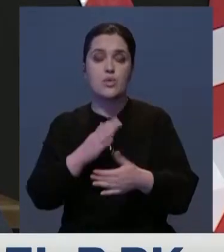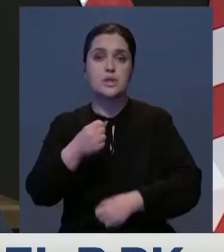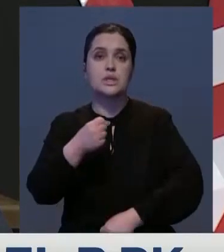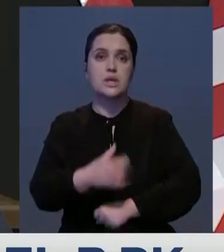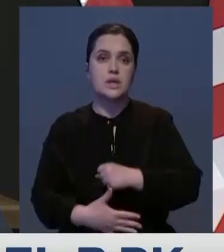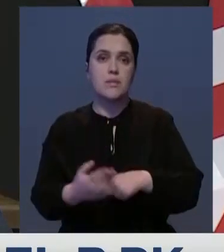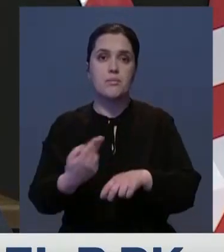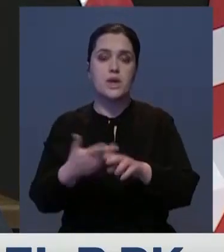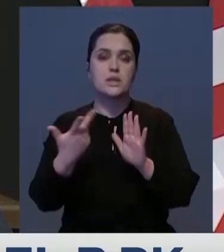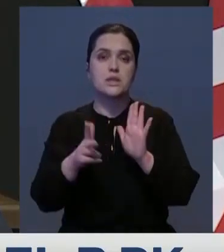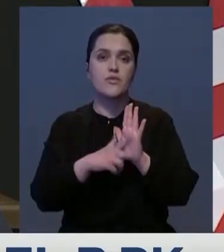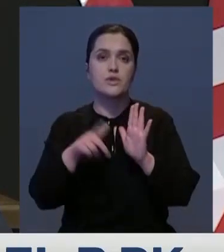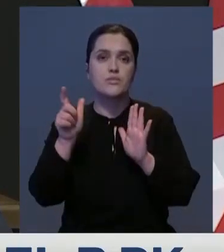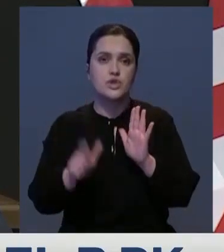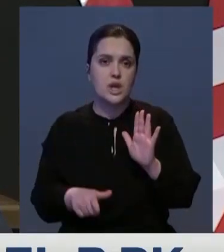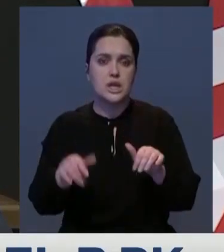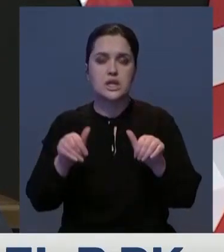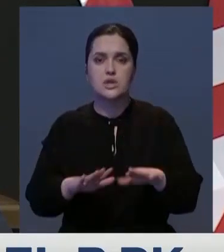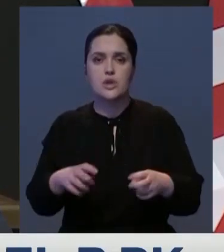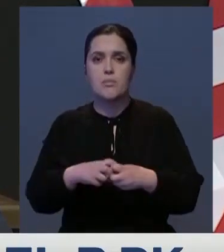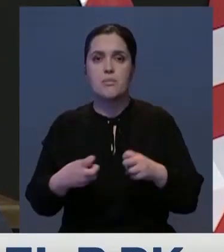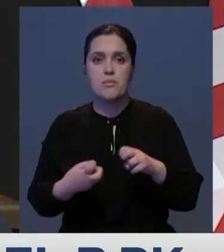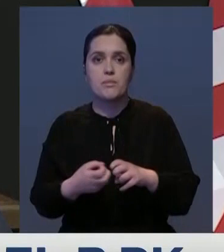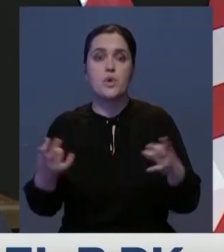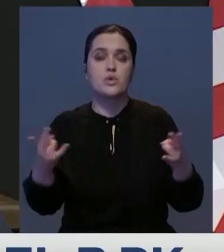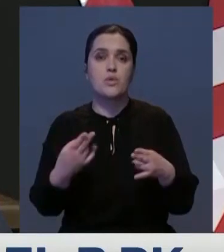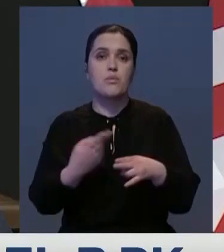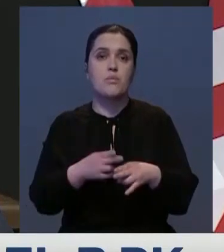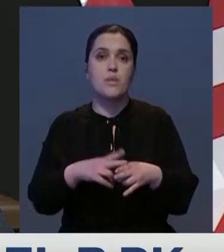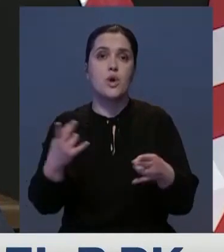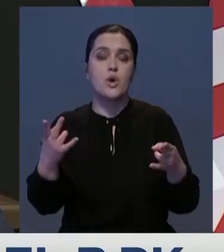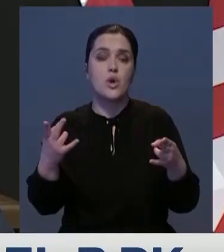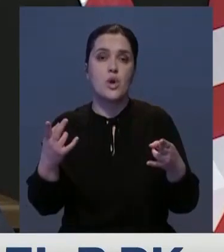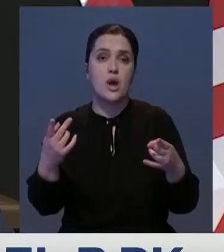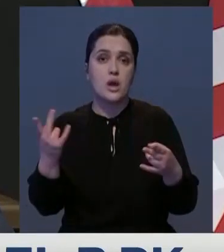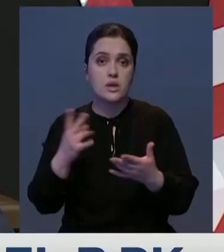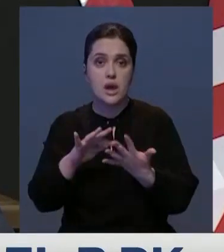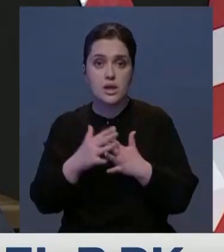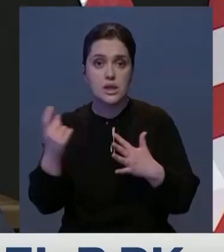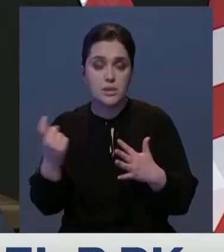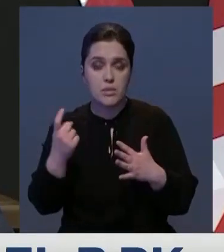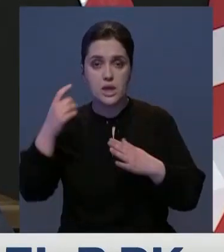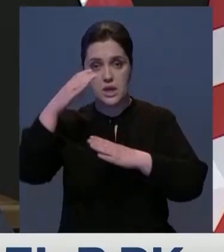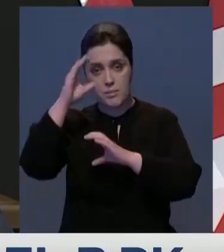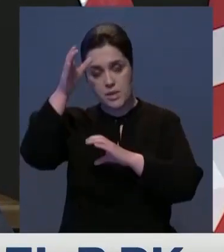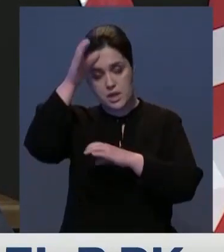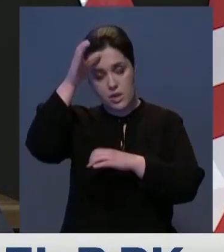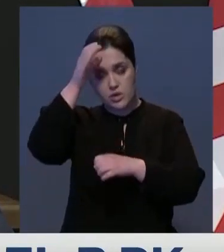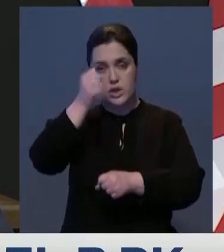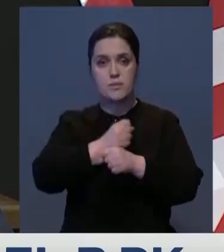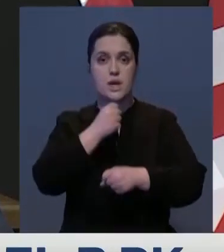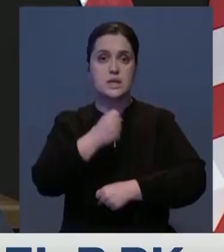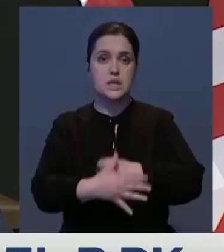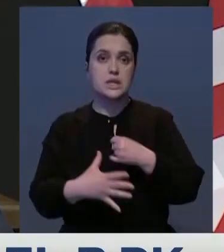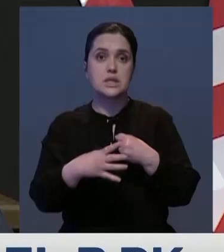аппаратом 38 человек. Не решен вопрос создания в стране сети почвенно-агрохимических лабораторий, а научно-производственный центр